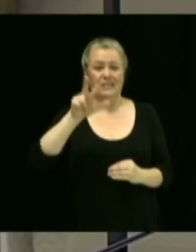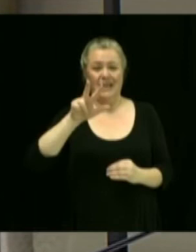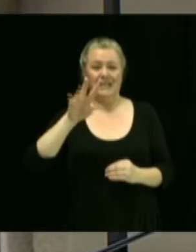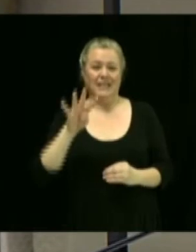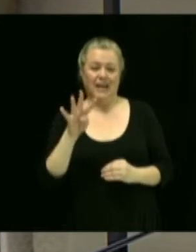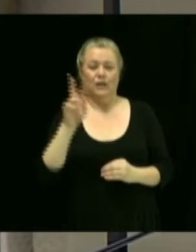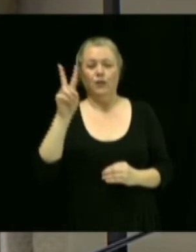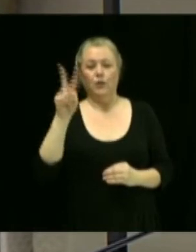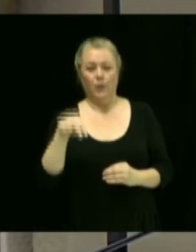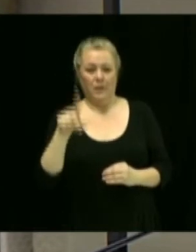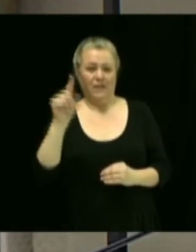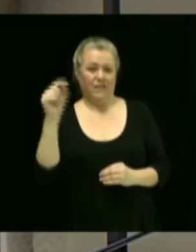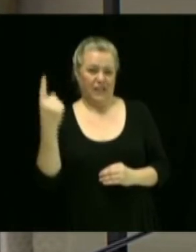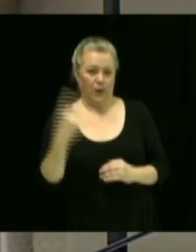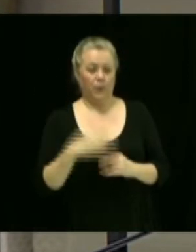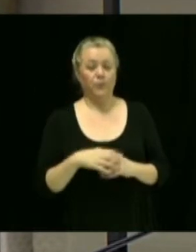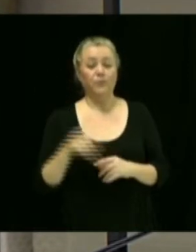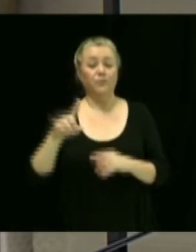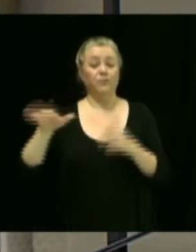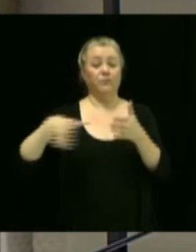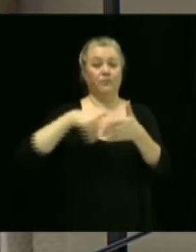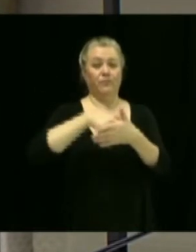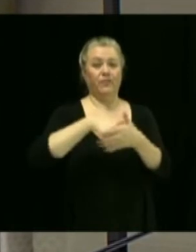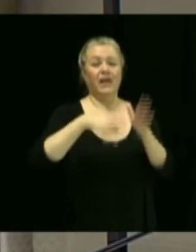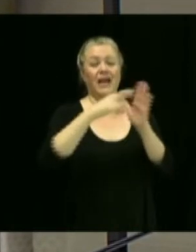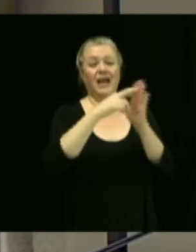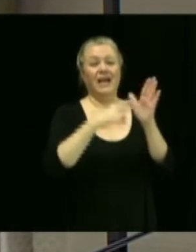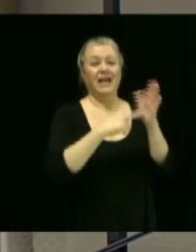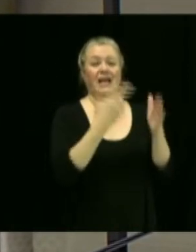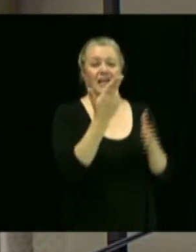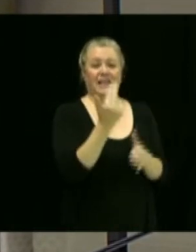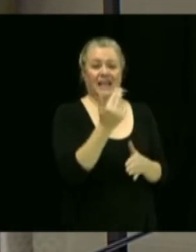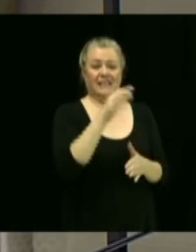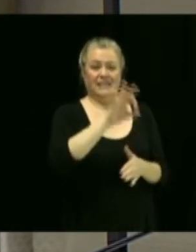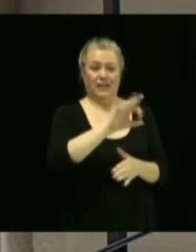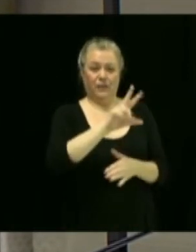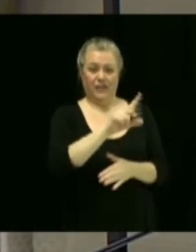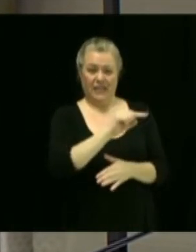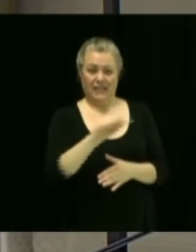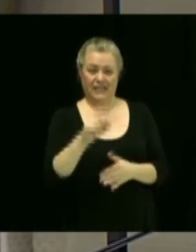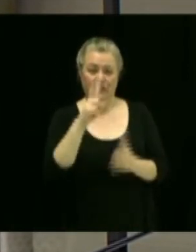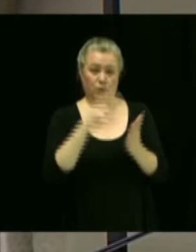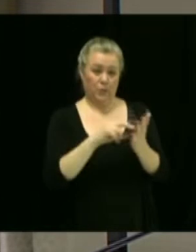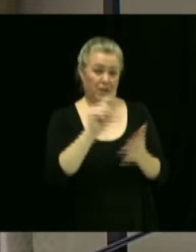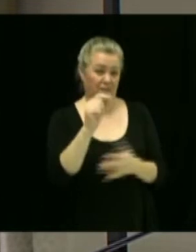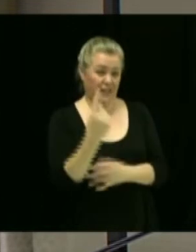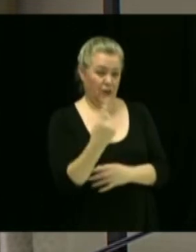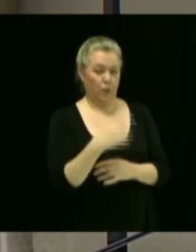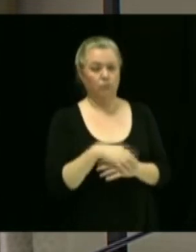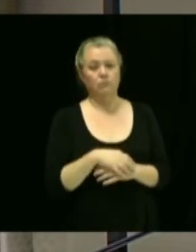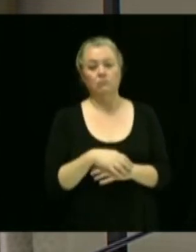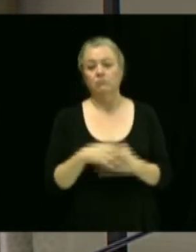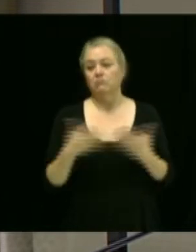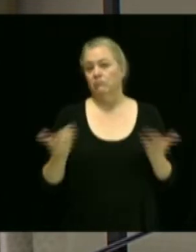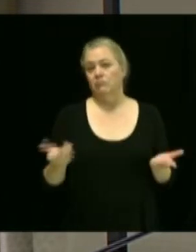vise à remplacer le règlement 1393-2021. Alors, c'est tout simplement le renouvellement du programme